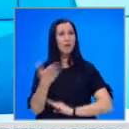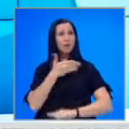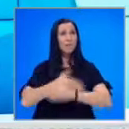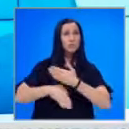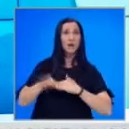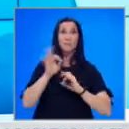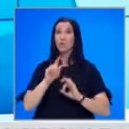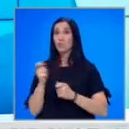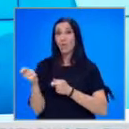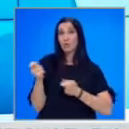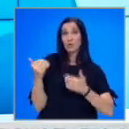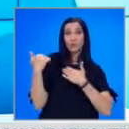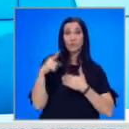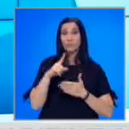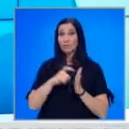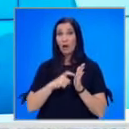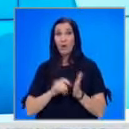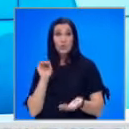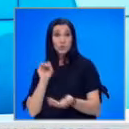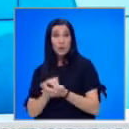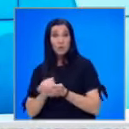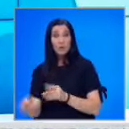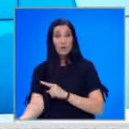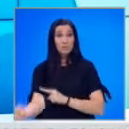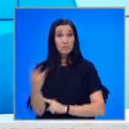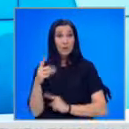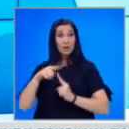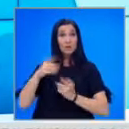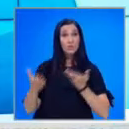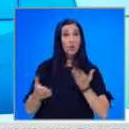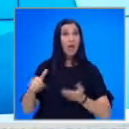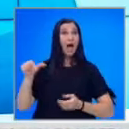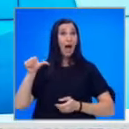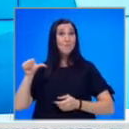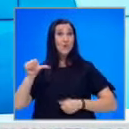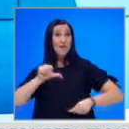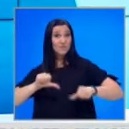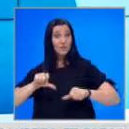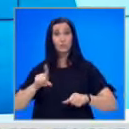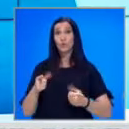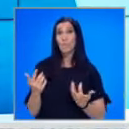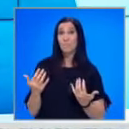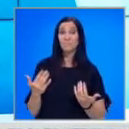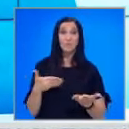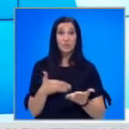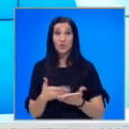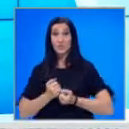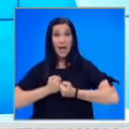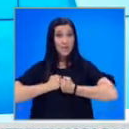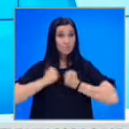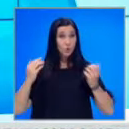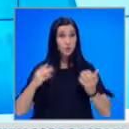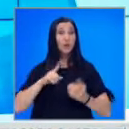Още никой не е понесал отговорност за незаконното складиране на 3 хиляди тона амониев нитрат, които предизвикаха експлозията. Докато